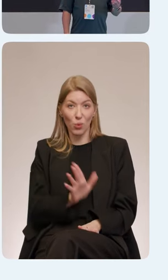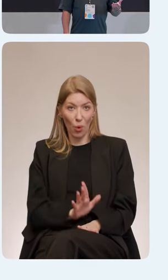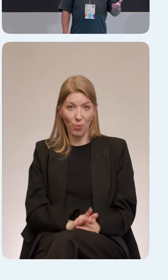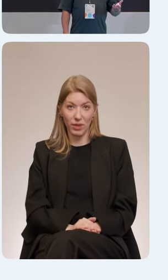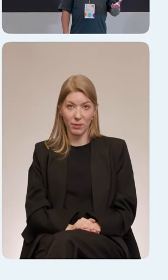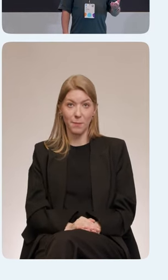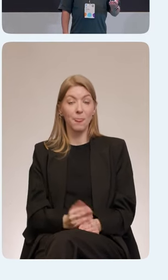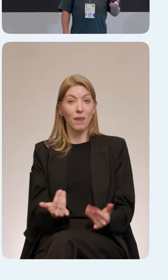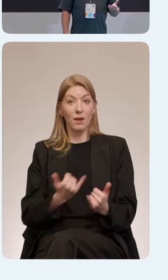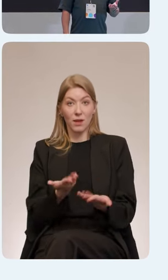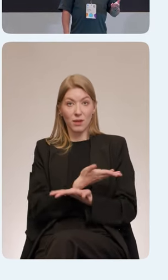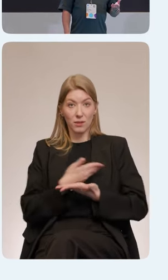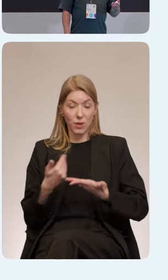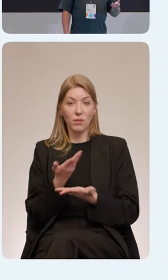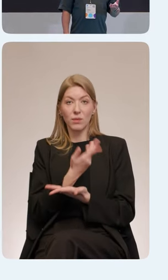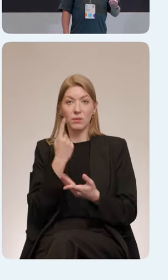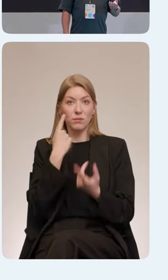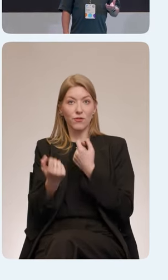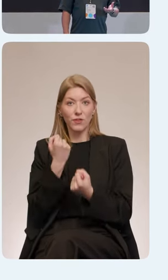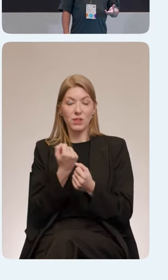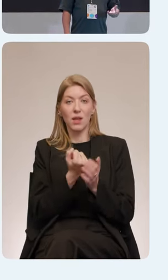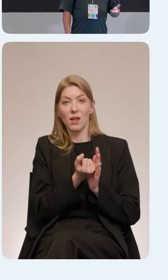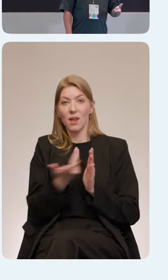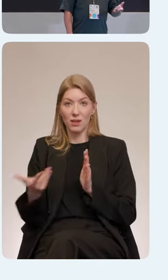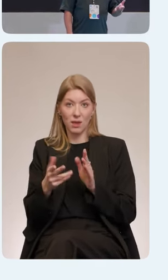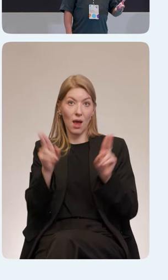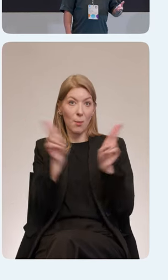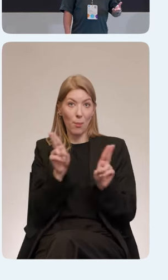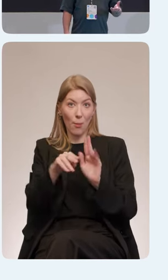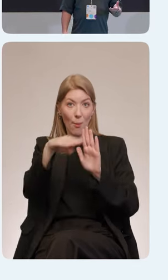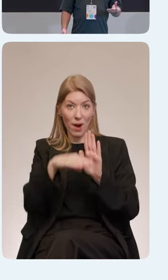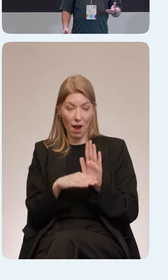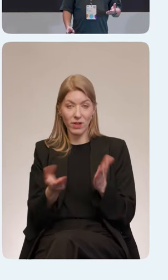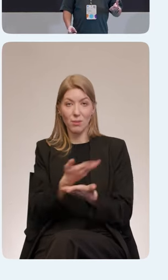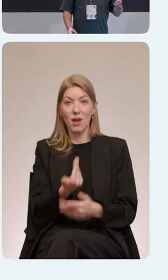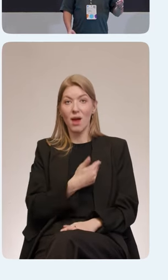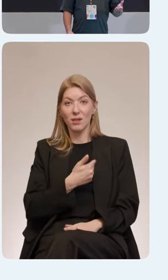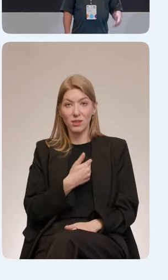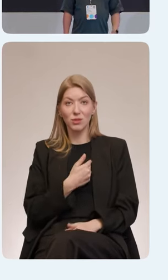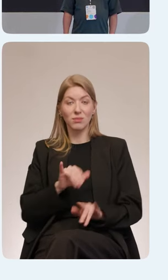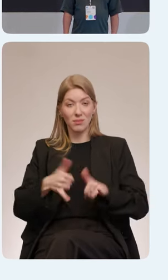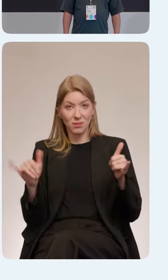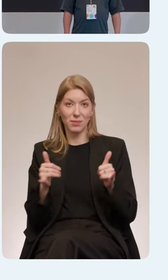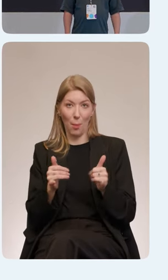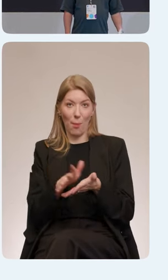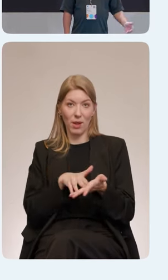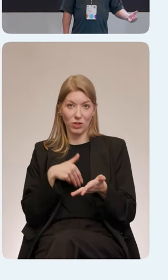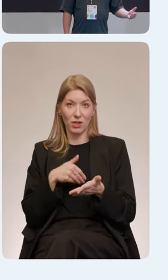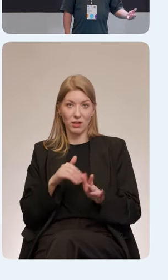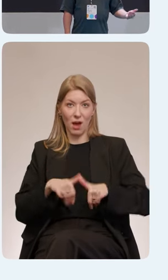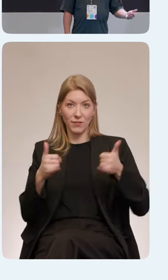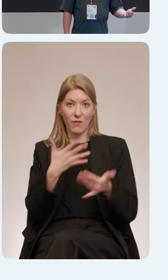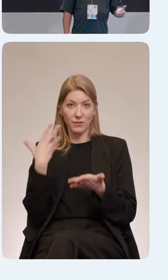Мы для себя выделили несколько правил, которые мы хотим как раз придерживаться и поддержать в своей работе. То есть